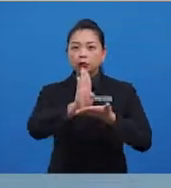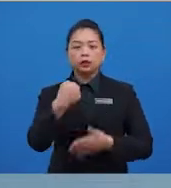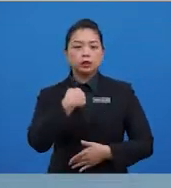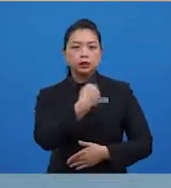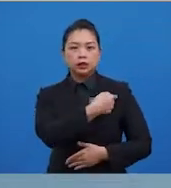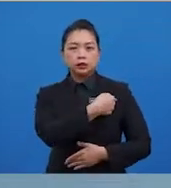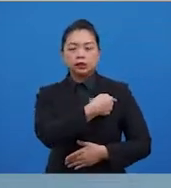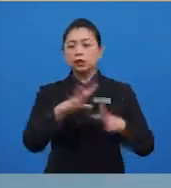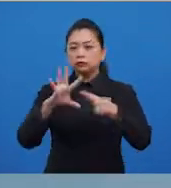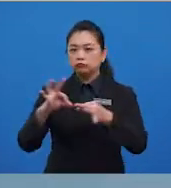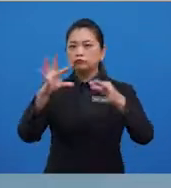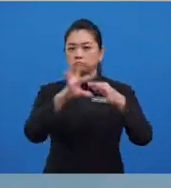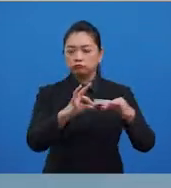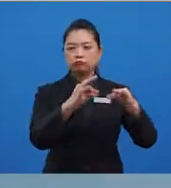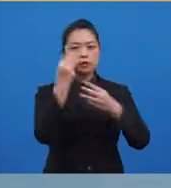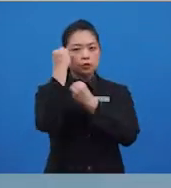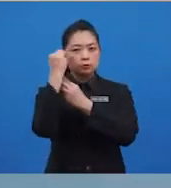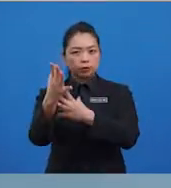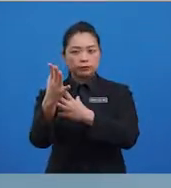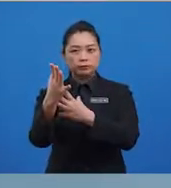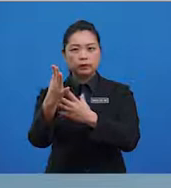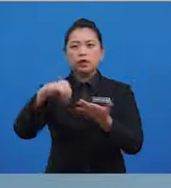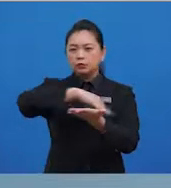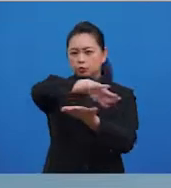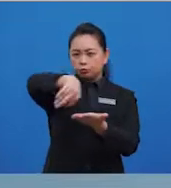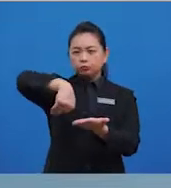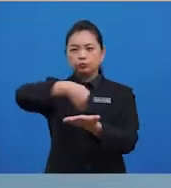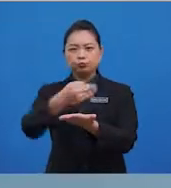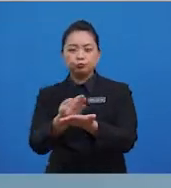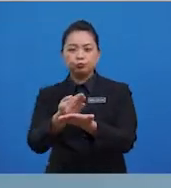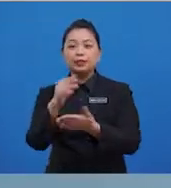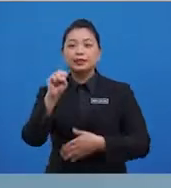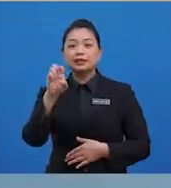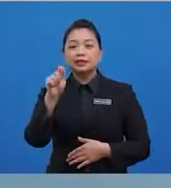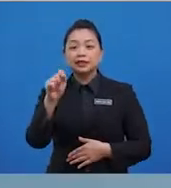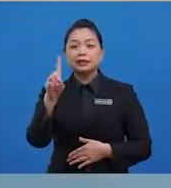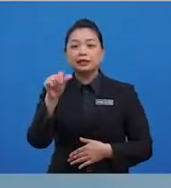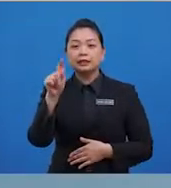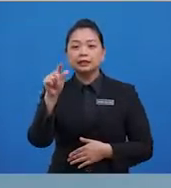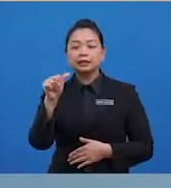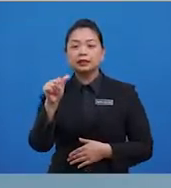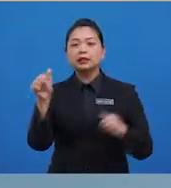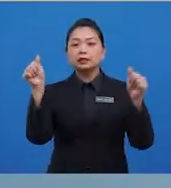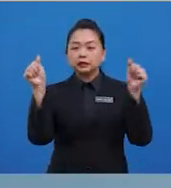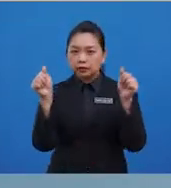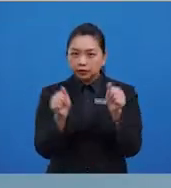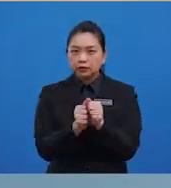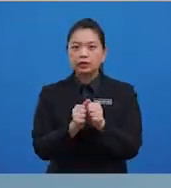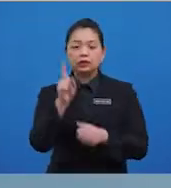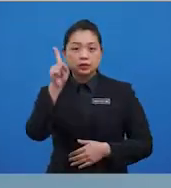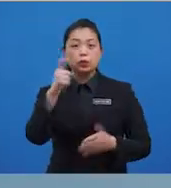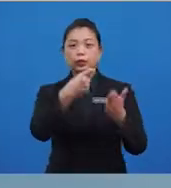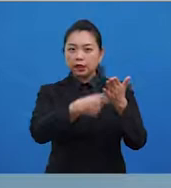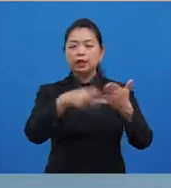memperihalkan maklumat keseluruhan set data tersebut dengan satu nilai